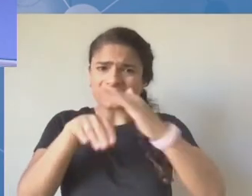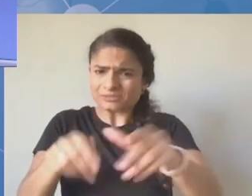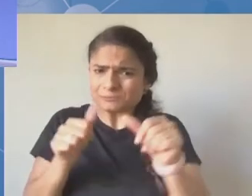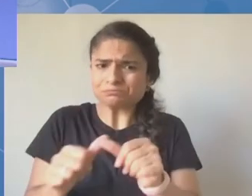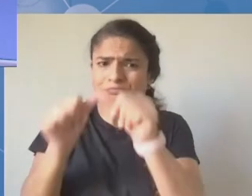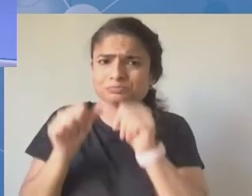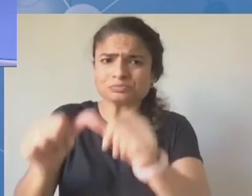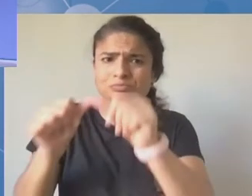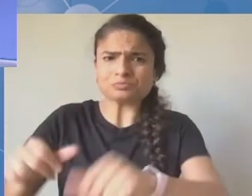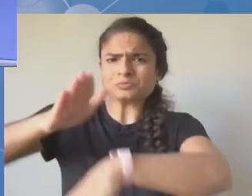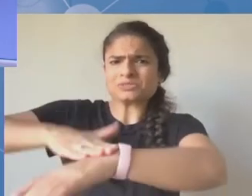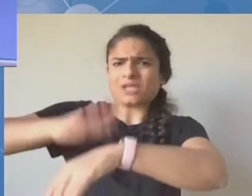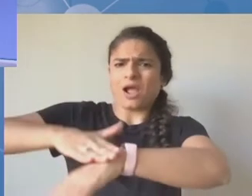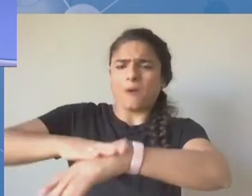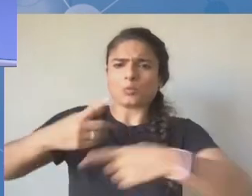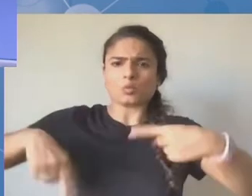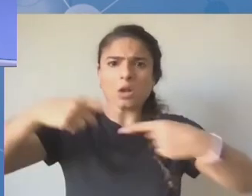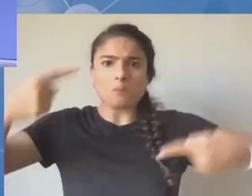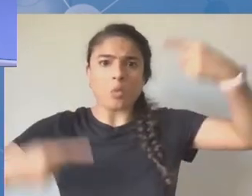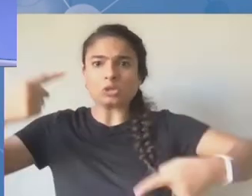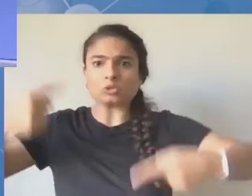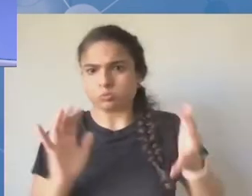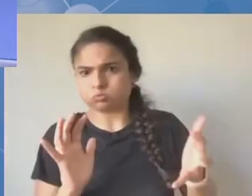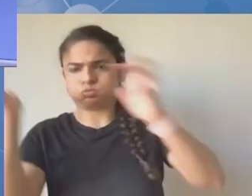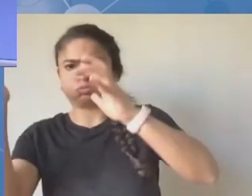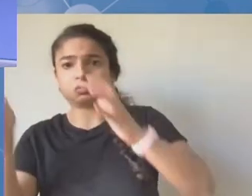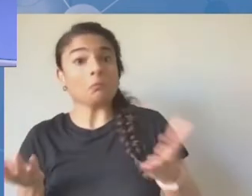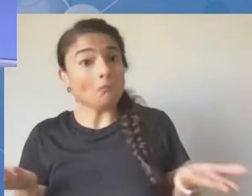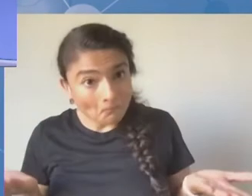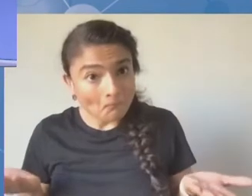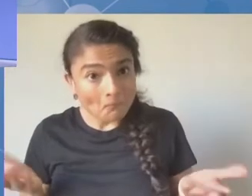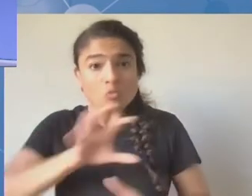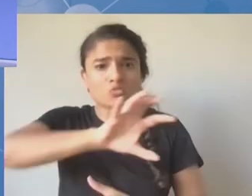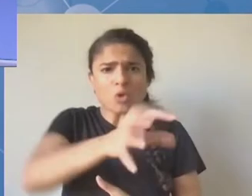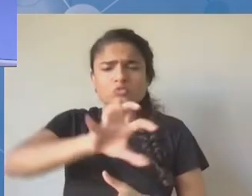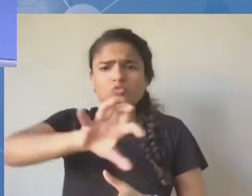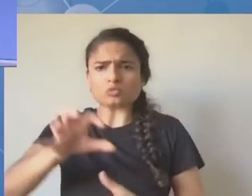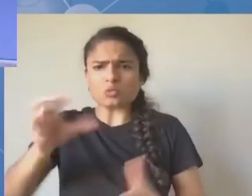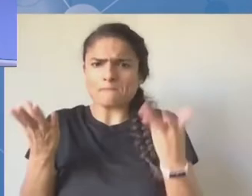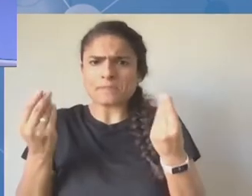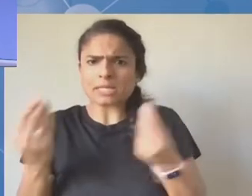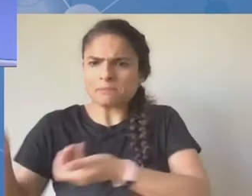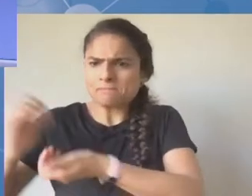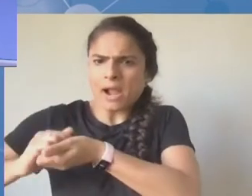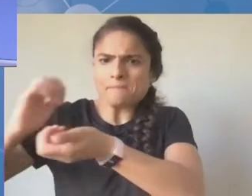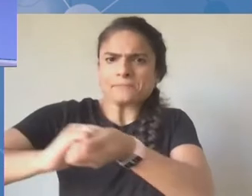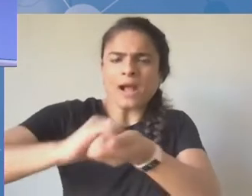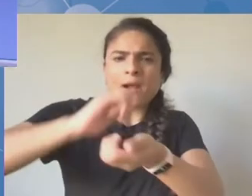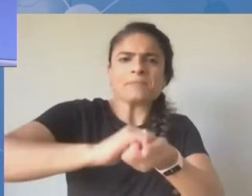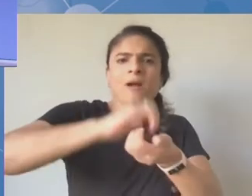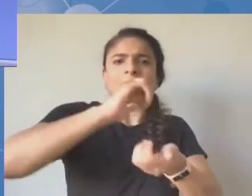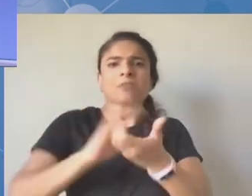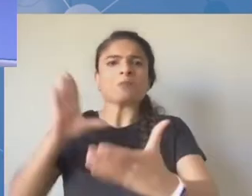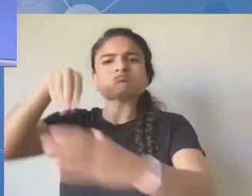zapewnią przestrzeganie cyfrowych praw człowieka. Powinniśmy takie prawa przyjmować i powinniśmy także